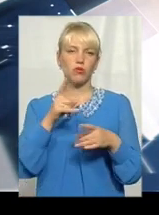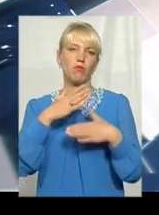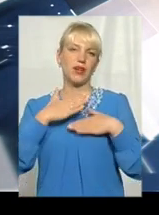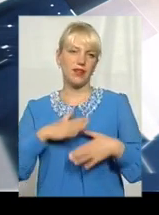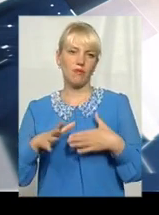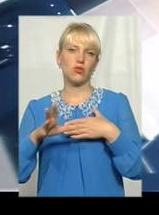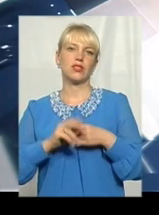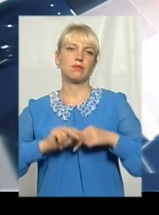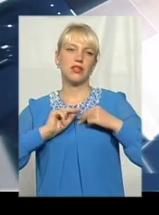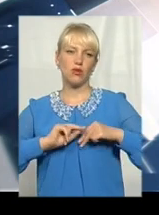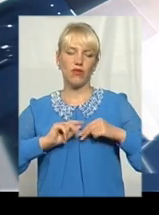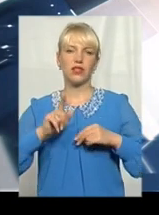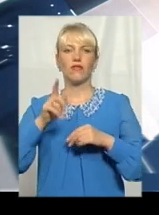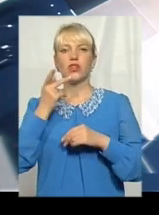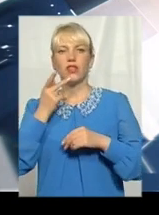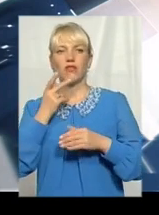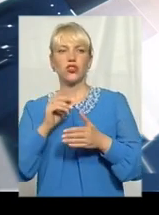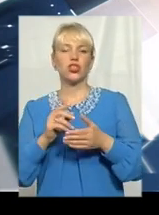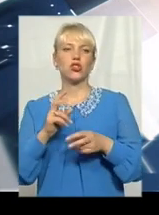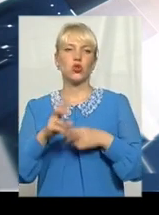Вони шукають завжди коментатора,